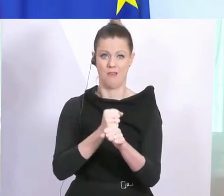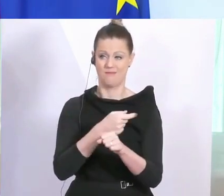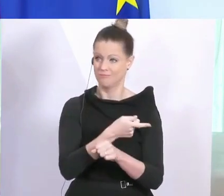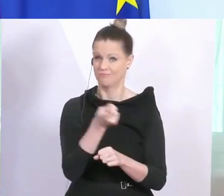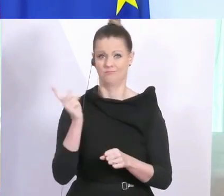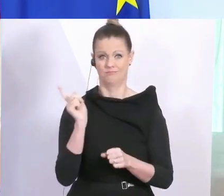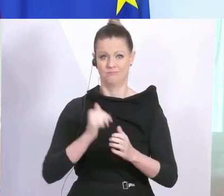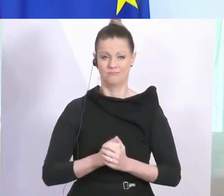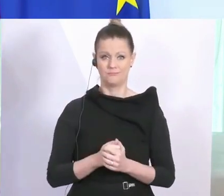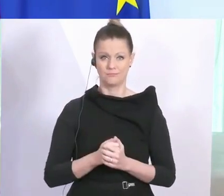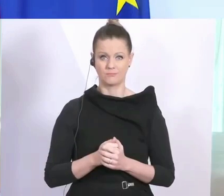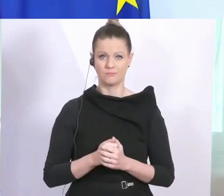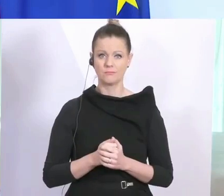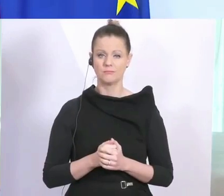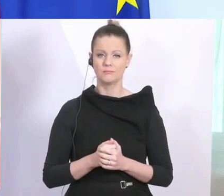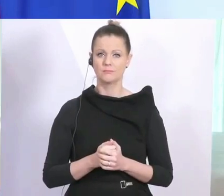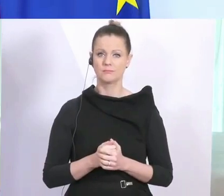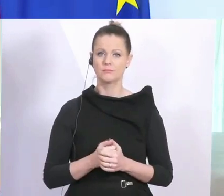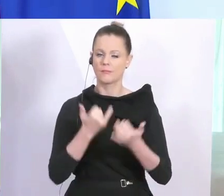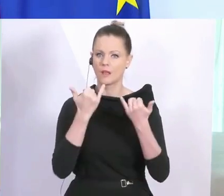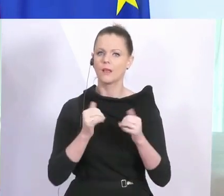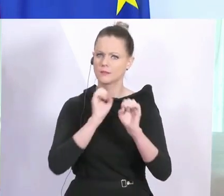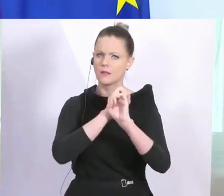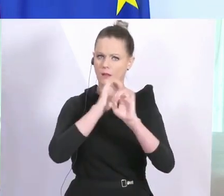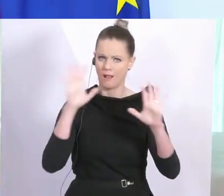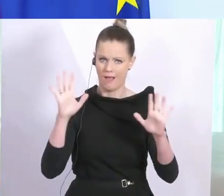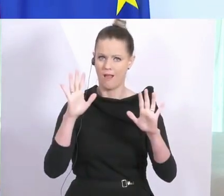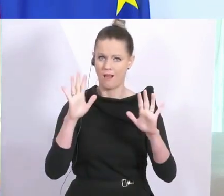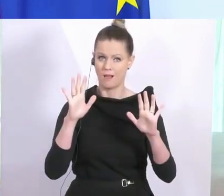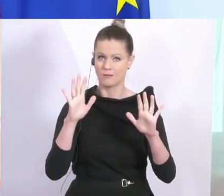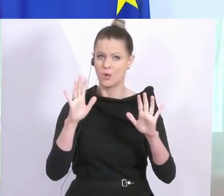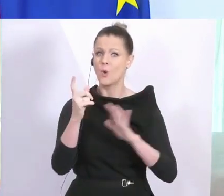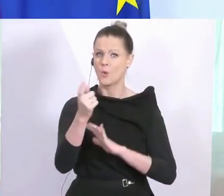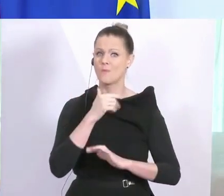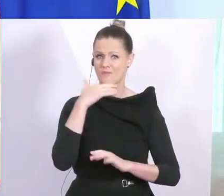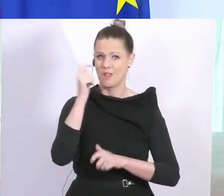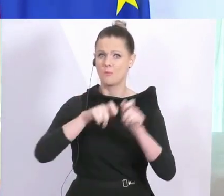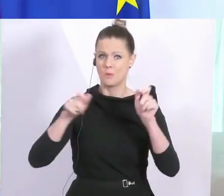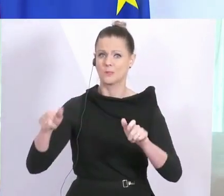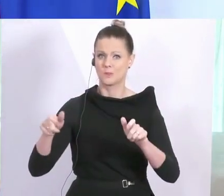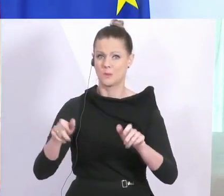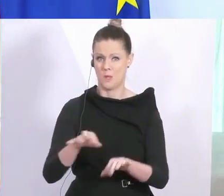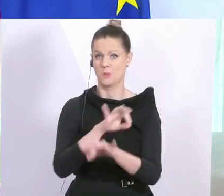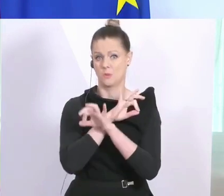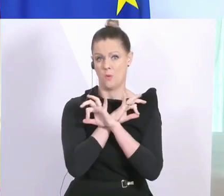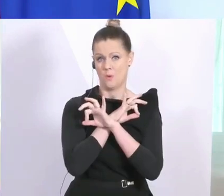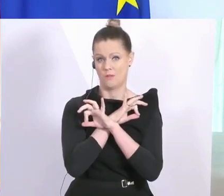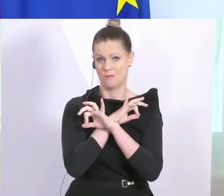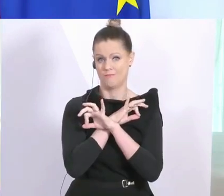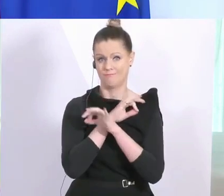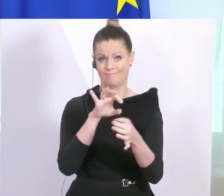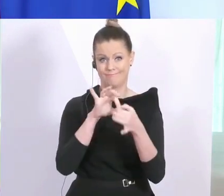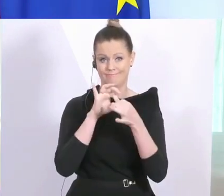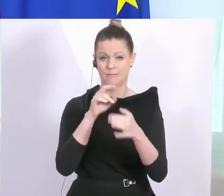Es ist jetzt schon klar, dass viele Menschen an dieser Krankheit sterben werden. Das lässt sich auch nicht verhindern.